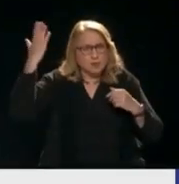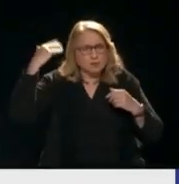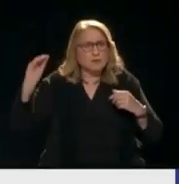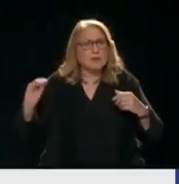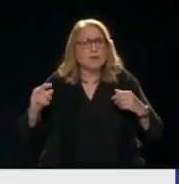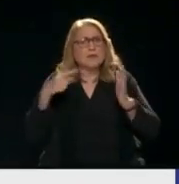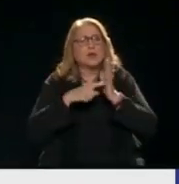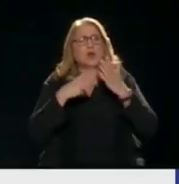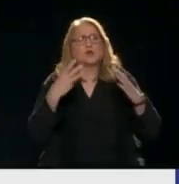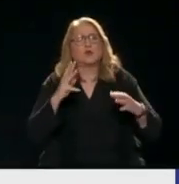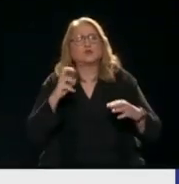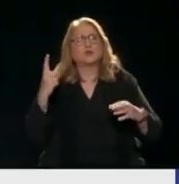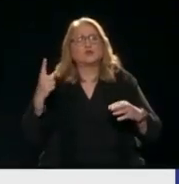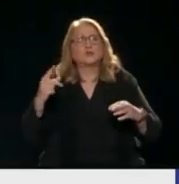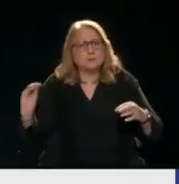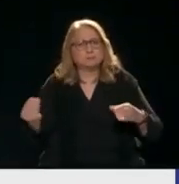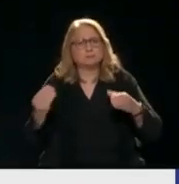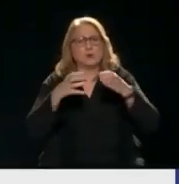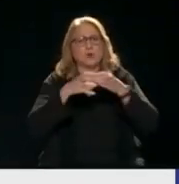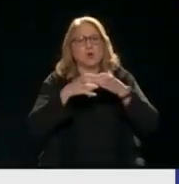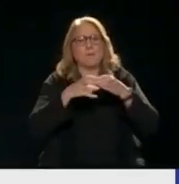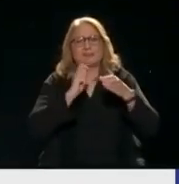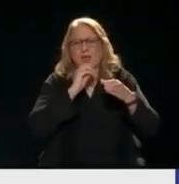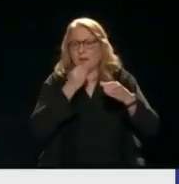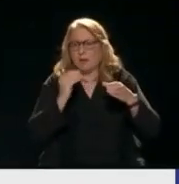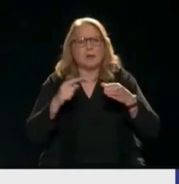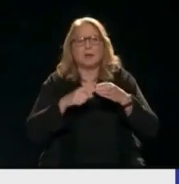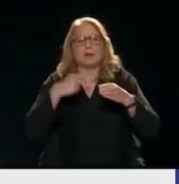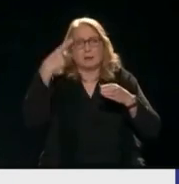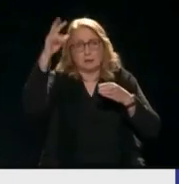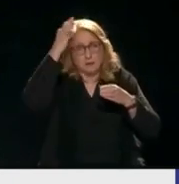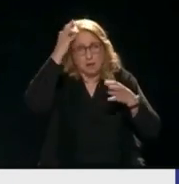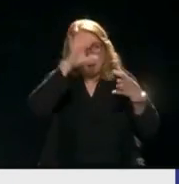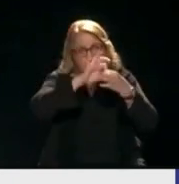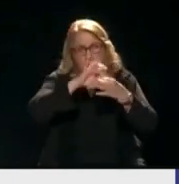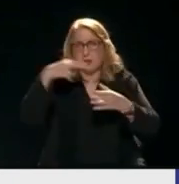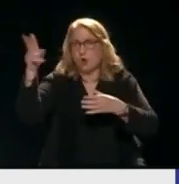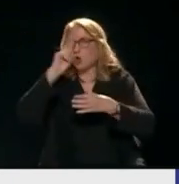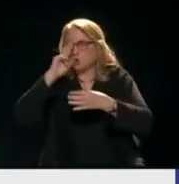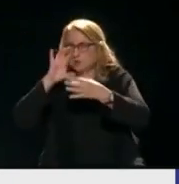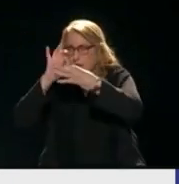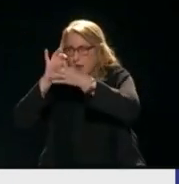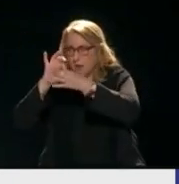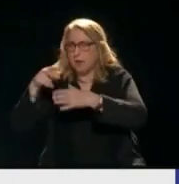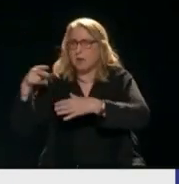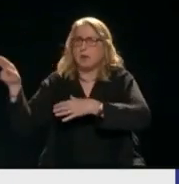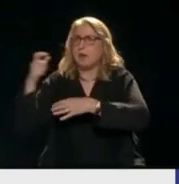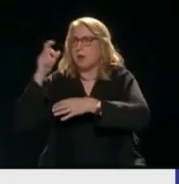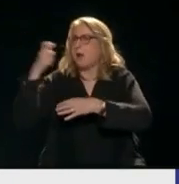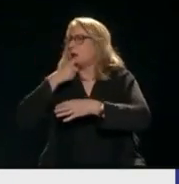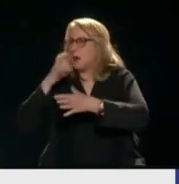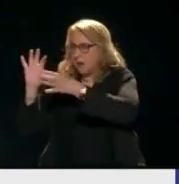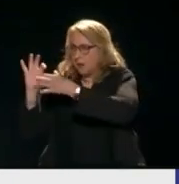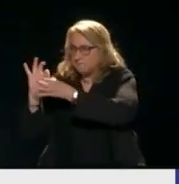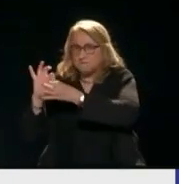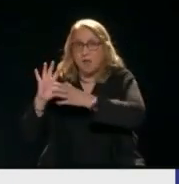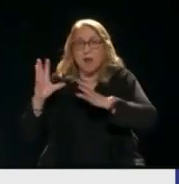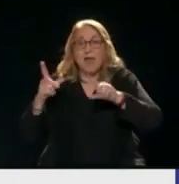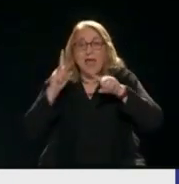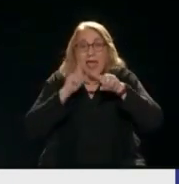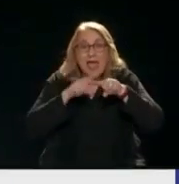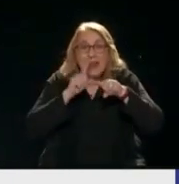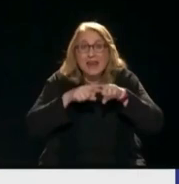φιλορωσικό, φιλογαλλικό Φιλοαγγλικό, φιλο ό,τι να είναι Αλλά ελληνικό κανένα Έχει ήδη γίνει μια